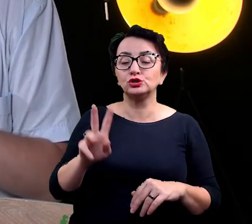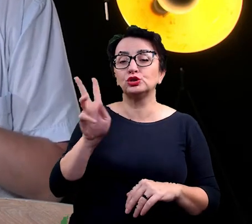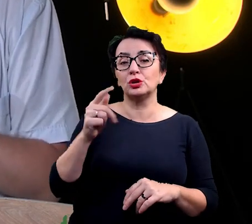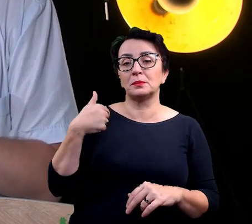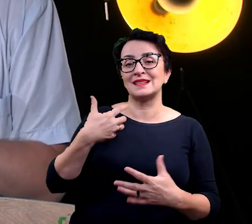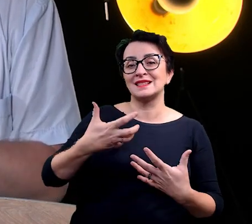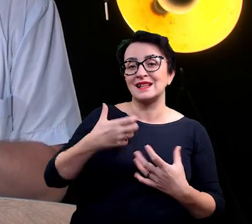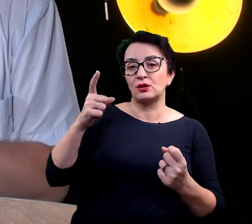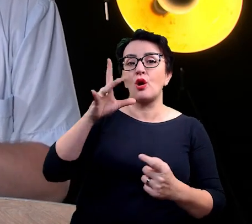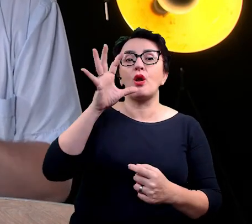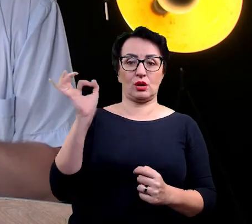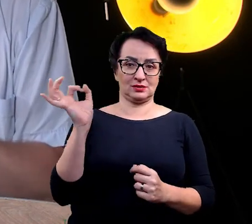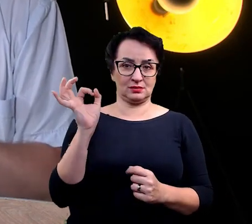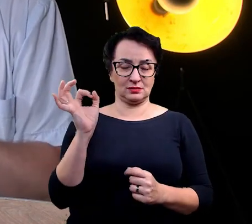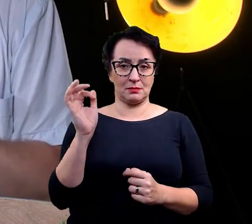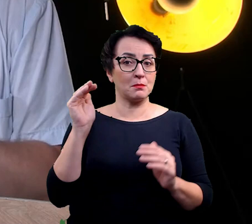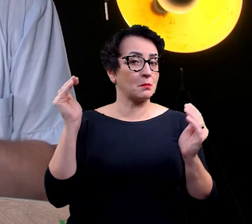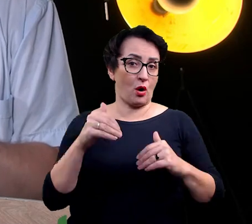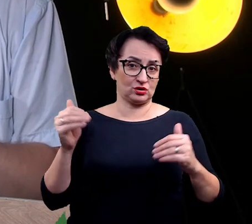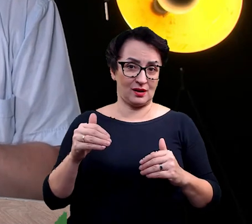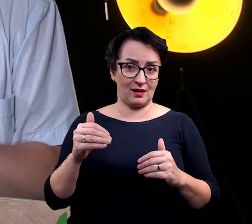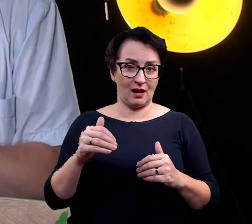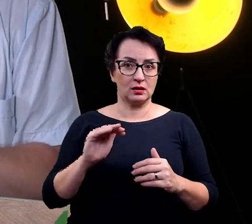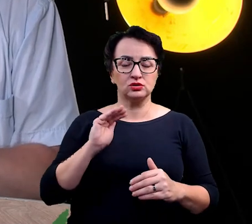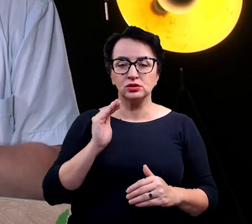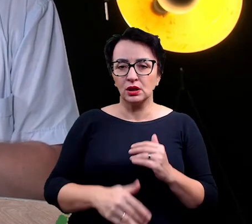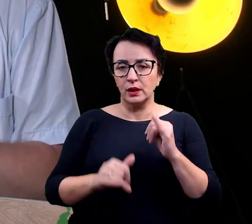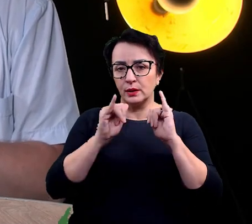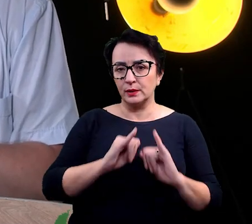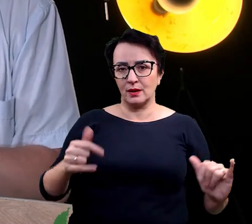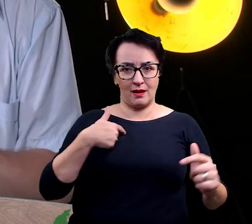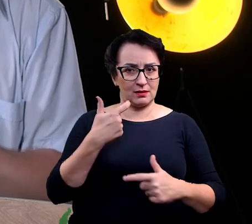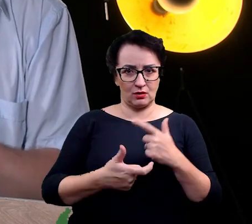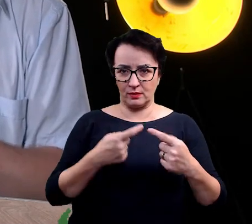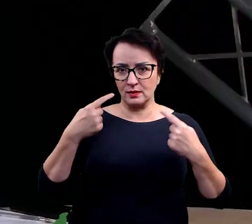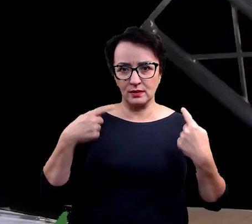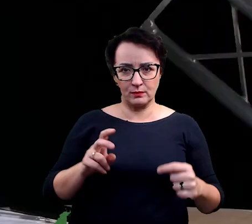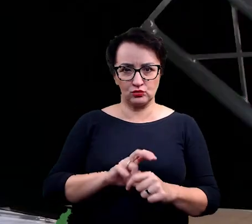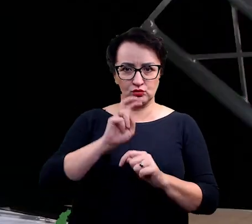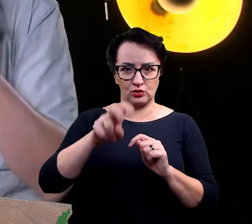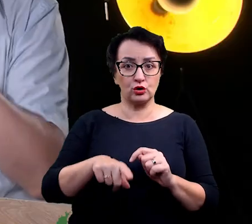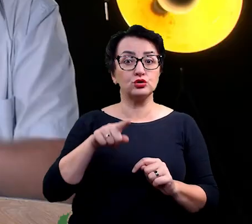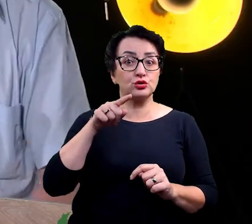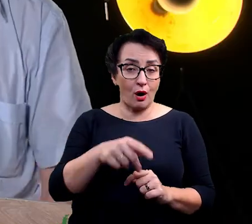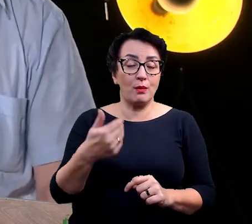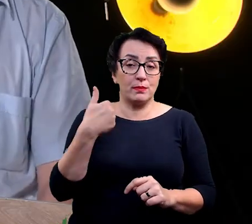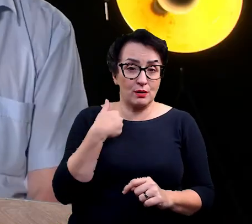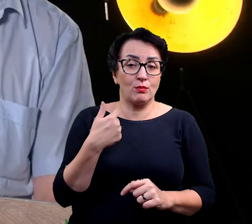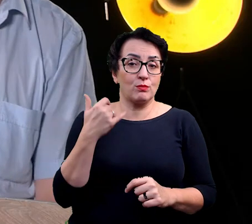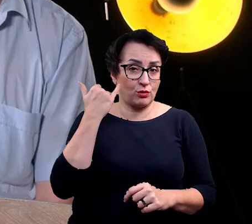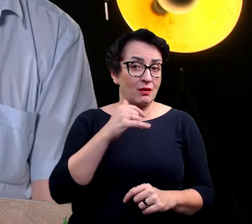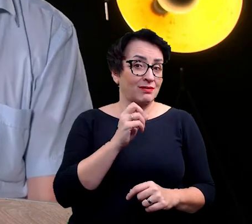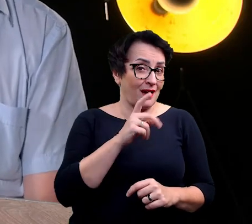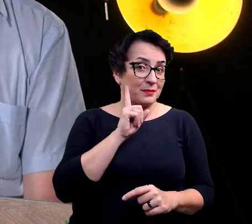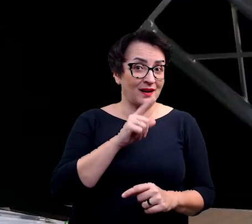możliwość. Natomiast całe szczęście, że nie zrobiłem tego skoku, bo to byłby chłopak. To byłby błąd. Wtedy to byłby prawdziwy błąd. To